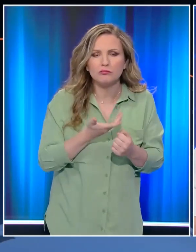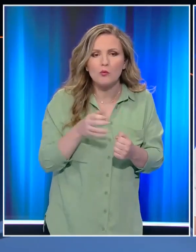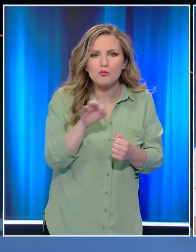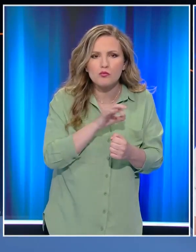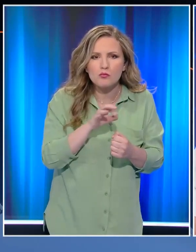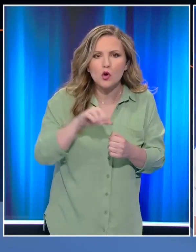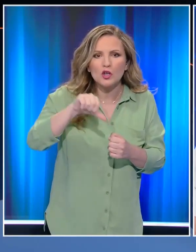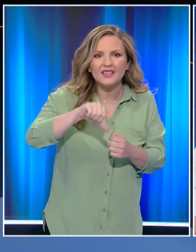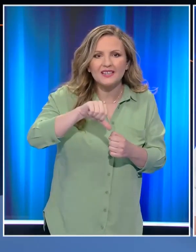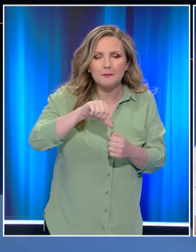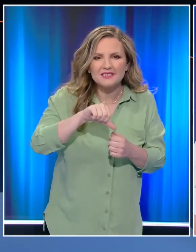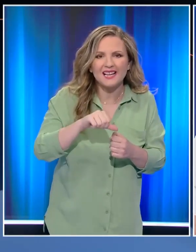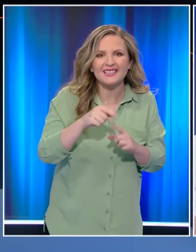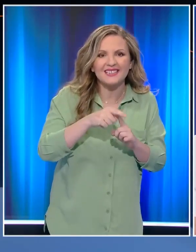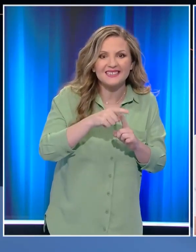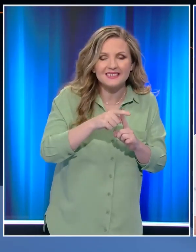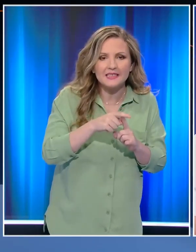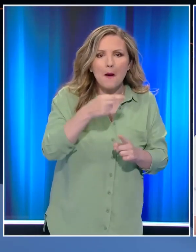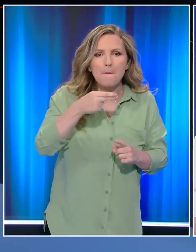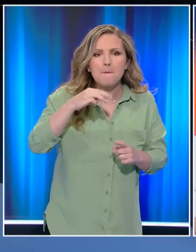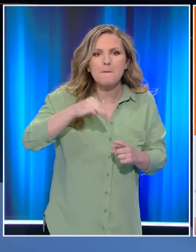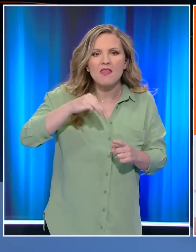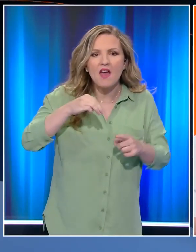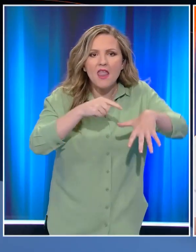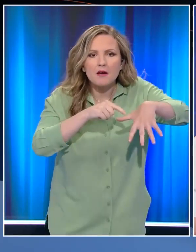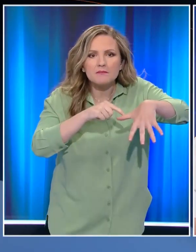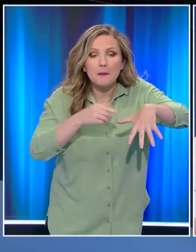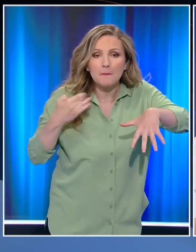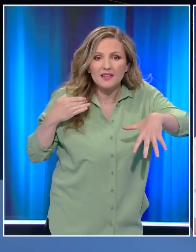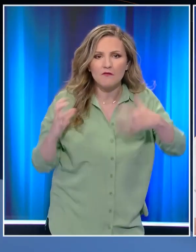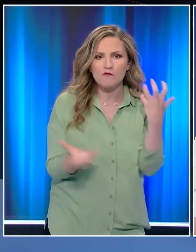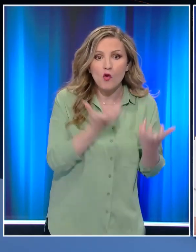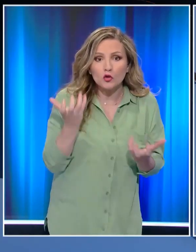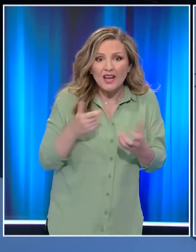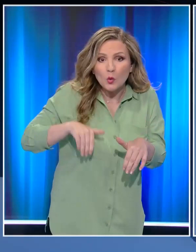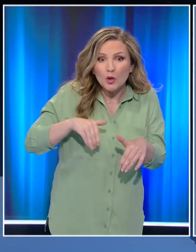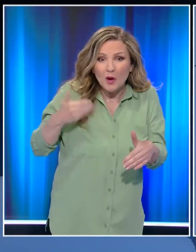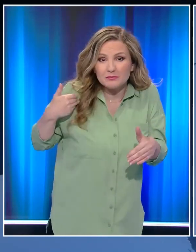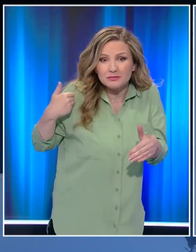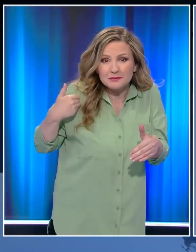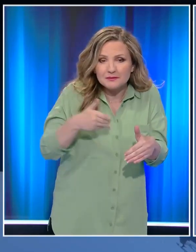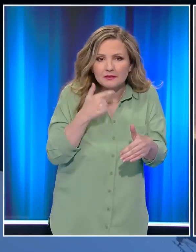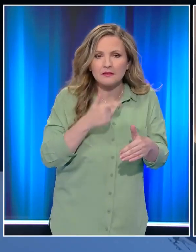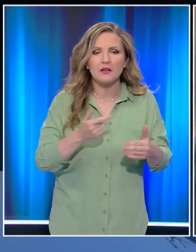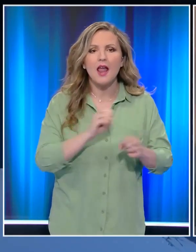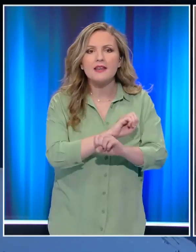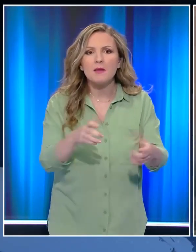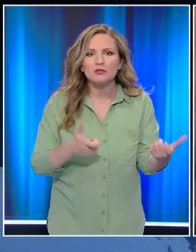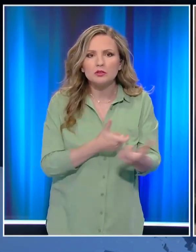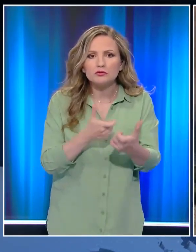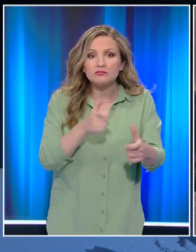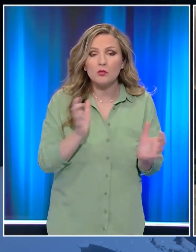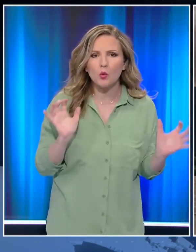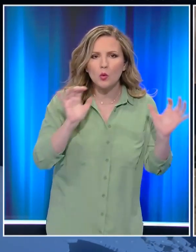της Κυψέλης του Δήμου Τριζινίας Μεθάνων πριν από λίγη ώρα. Η φωτιά βρίσκεται σε εξέλιξη. Σύμφωνα με ενημέρωση από την πυροσβεστική